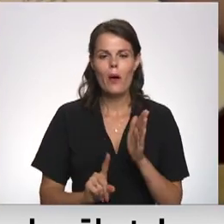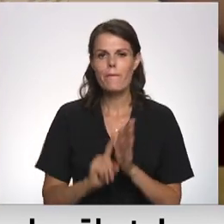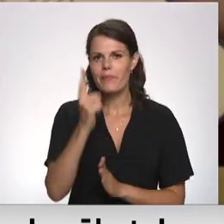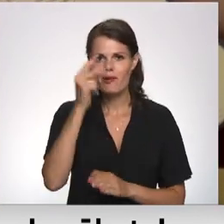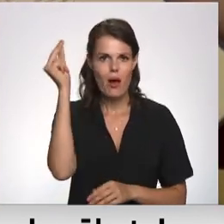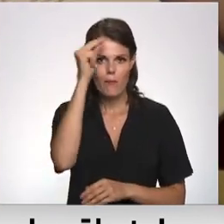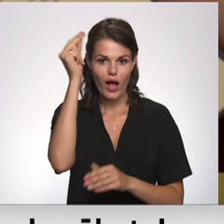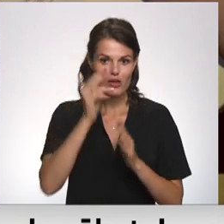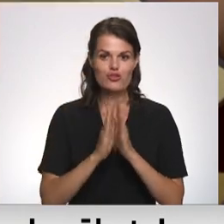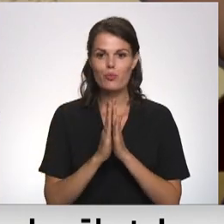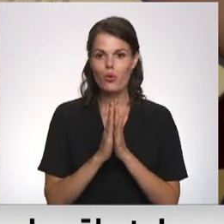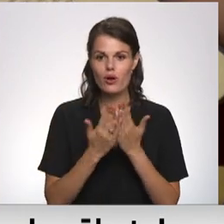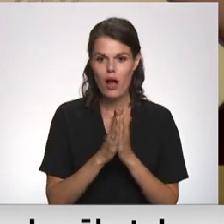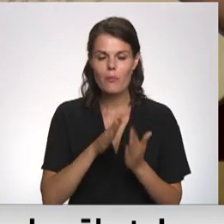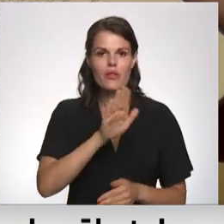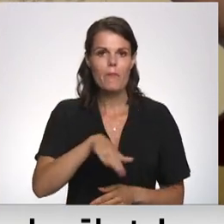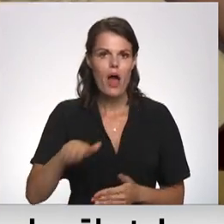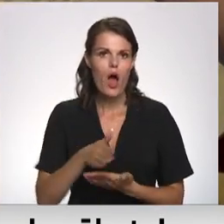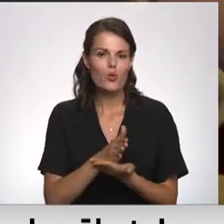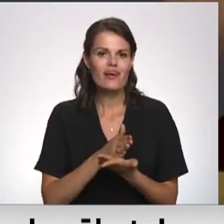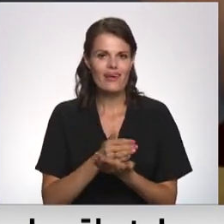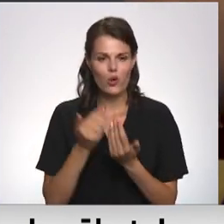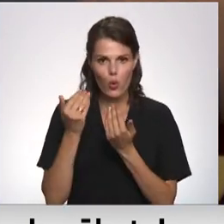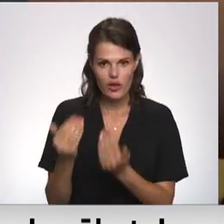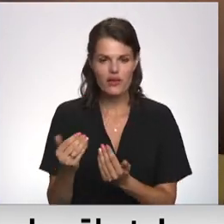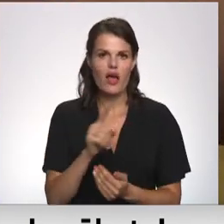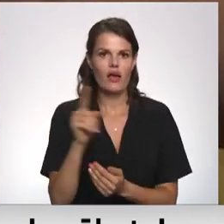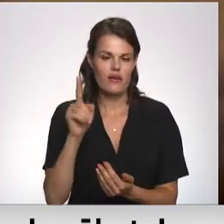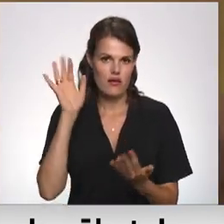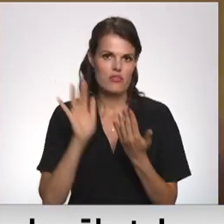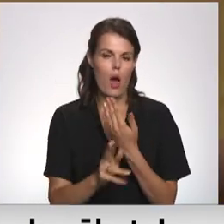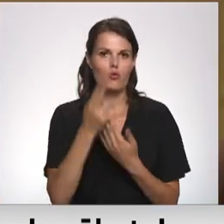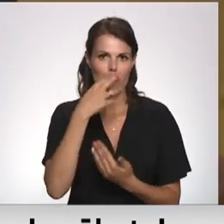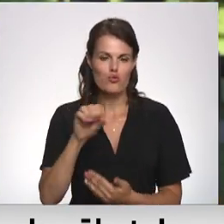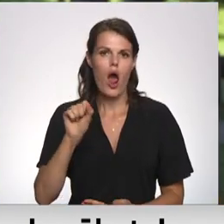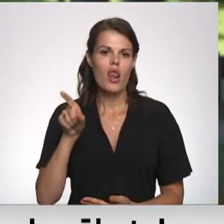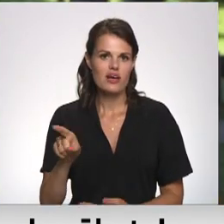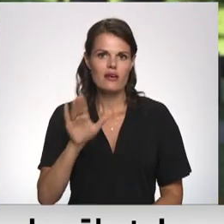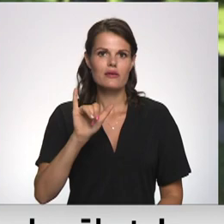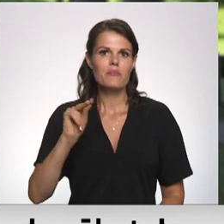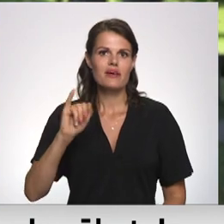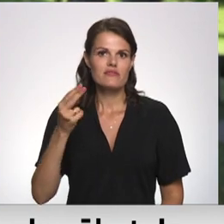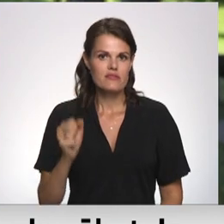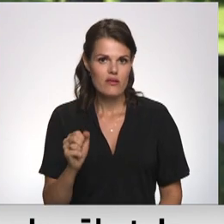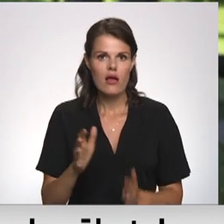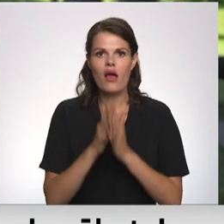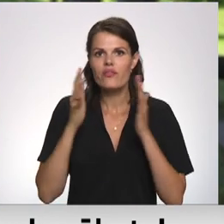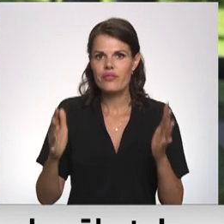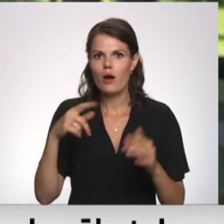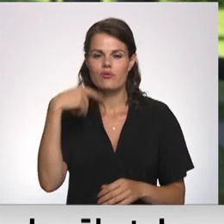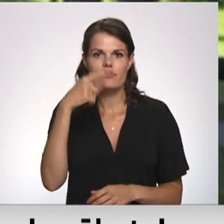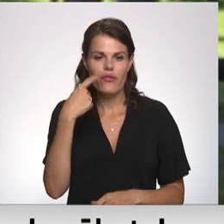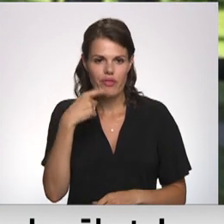mācību grāmata bērnu ķiruģijā ir nākus no Aleksandra Bieziņa. Daudz ir teikuši